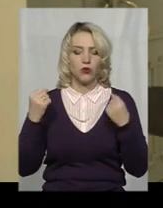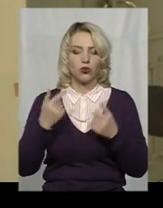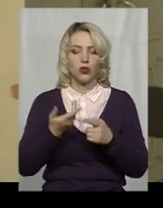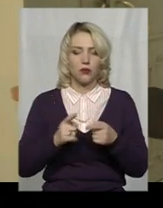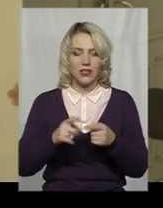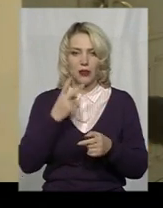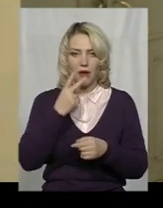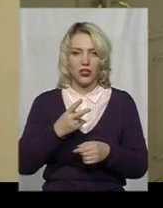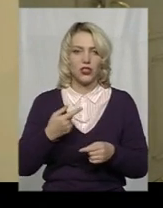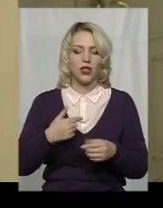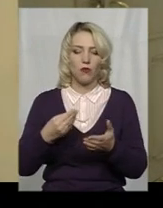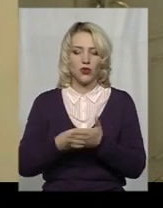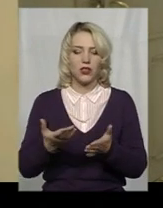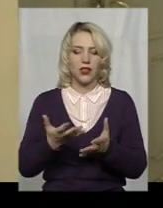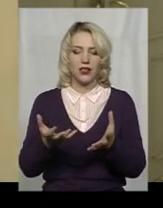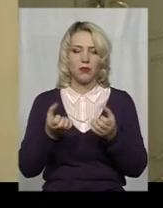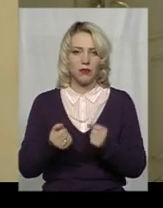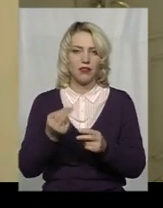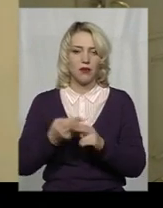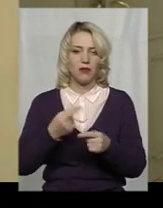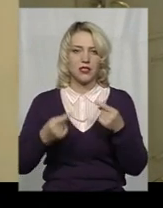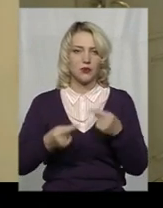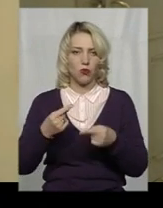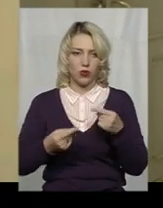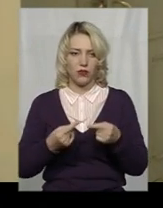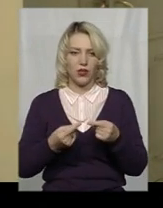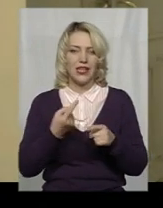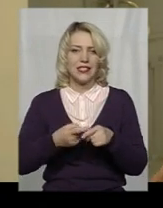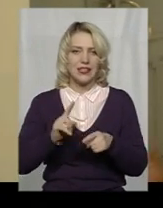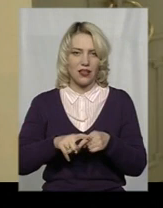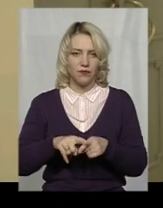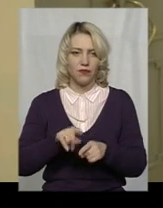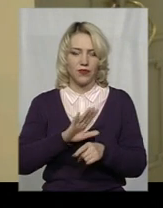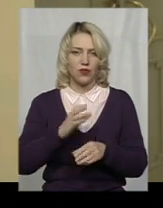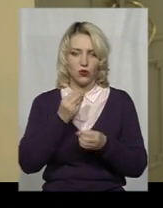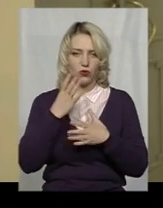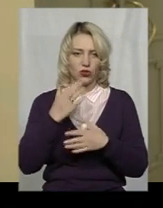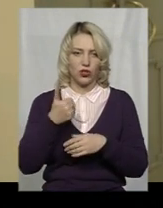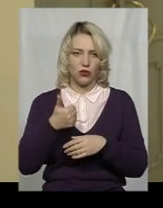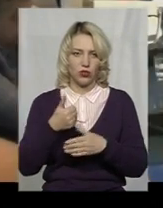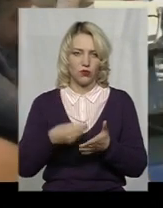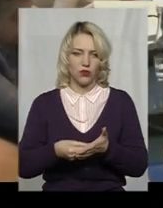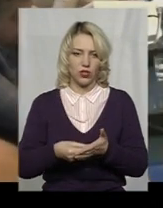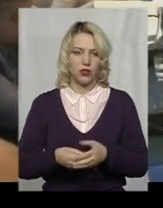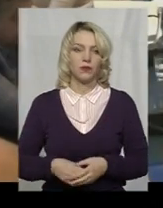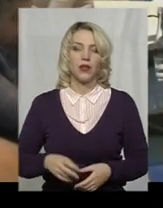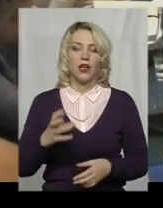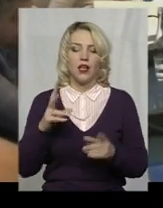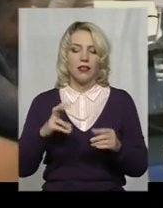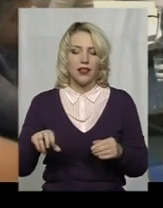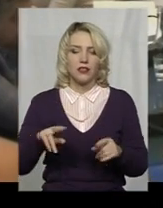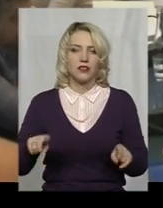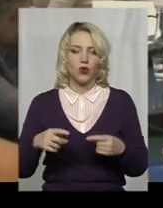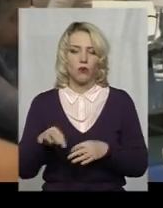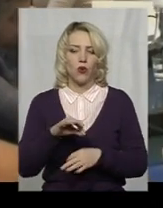без спорів, без цих вод, це не дуже зверстаний хороший бюджет. Над створенням